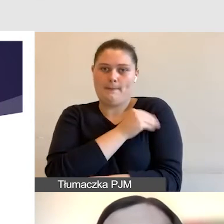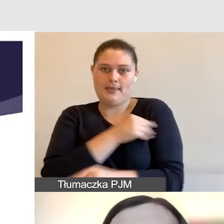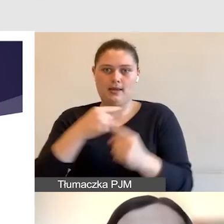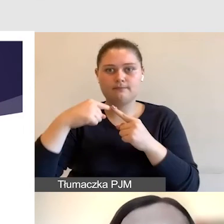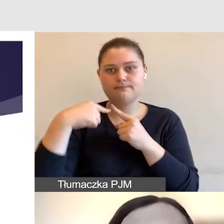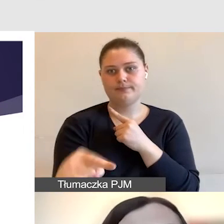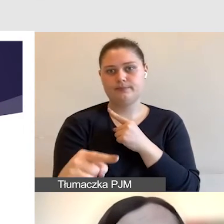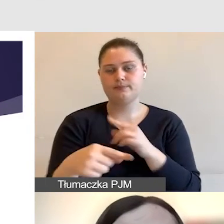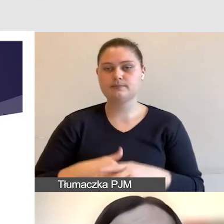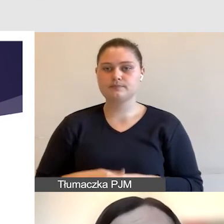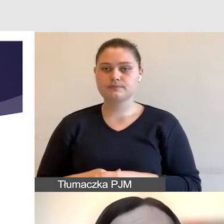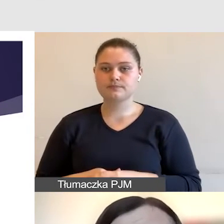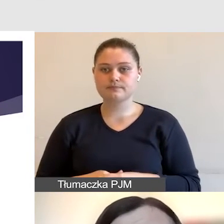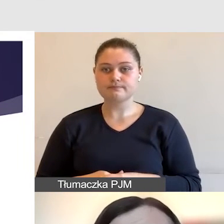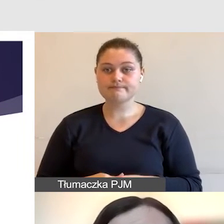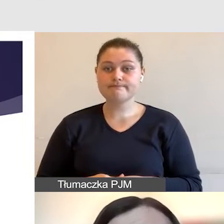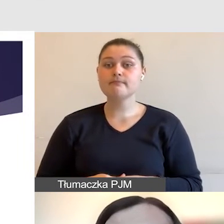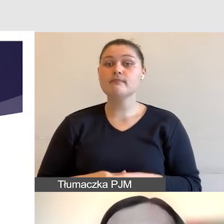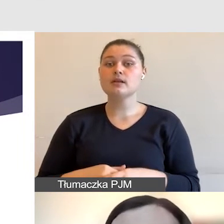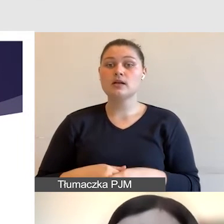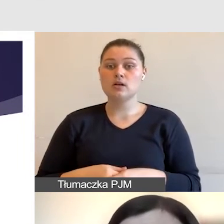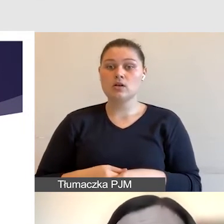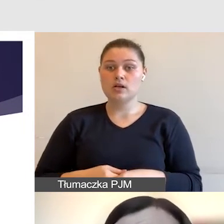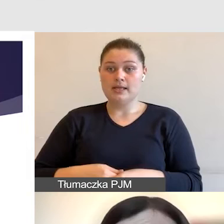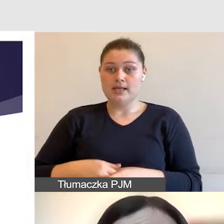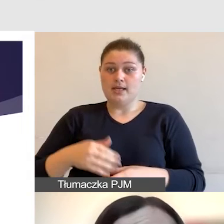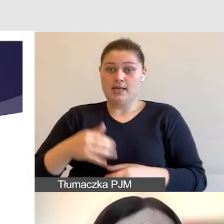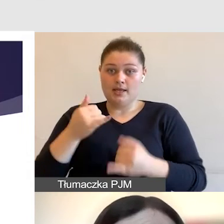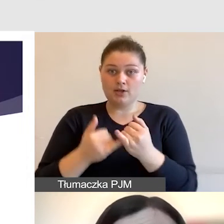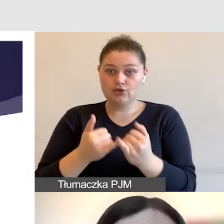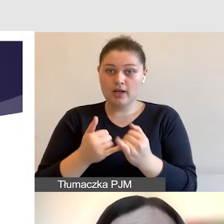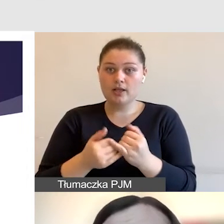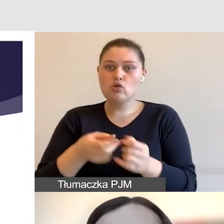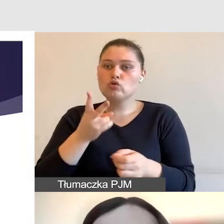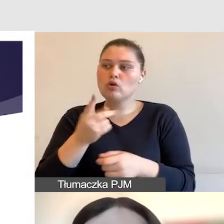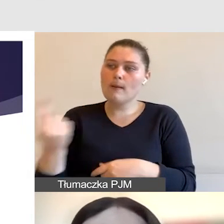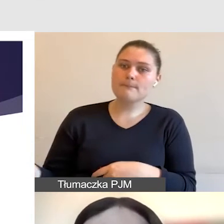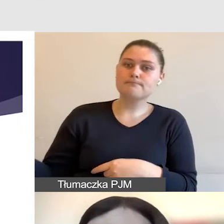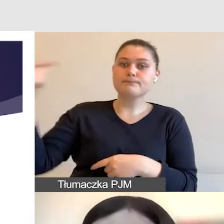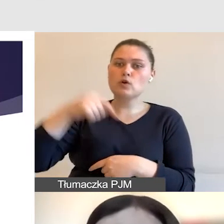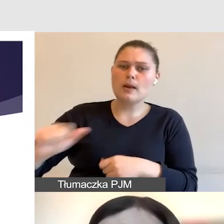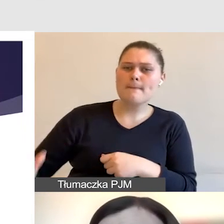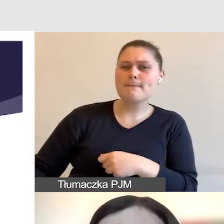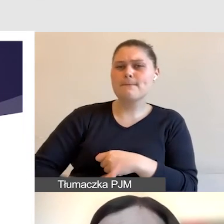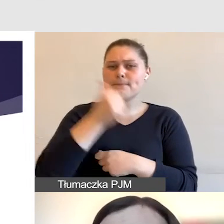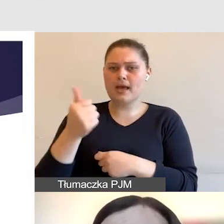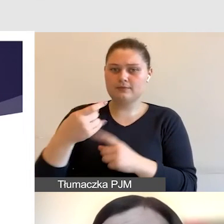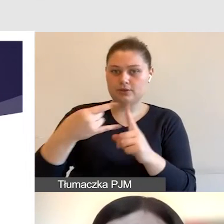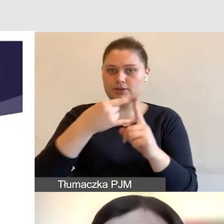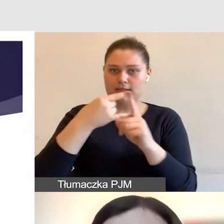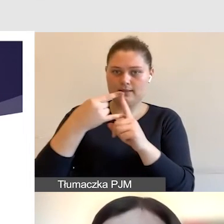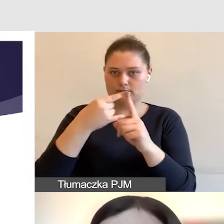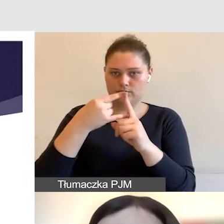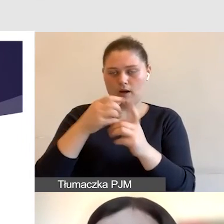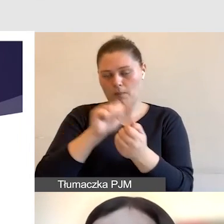Zawsze tym, którzy pierwszy raz pracują z platformą wysyłamy instrukcję jak działa platforma albo robimy spotkanie dodatkowe, aby